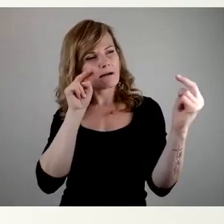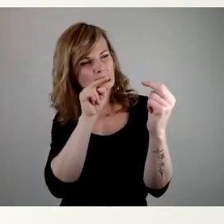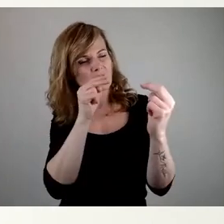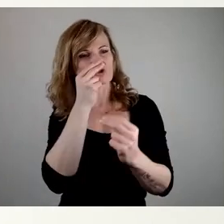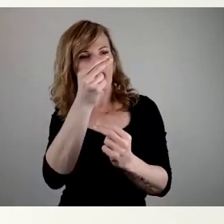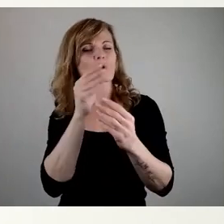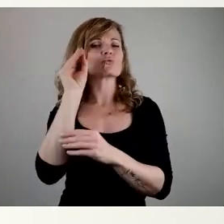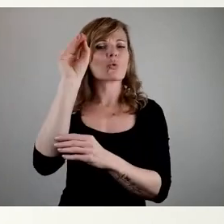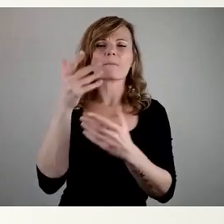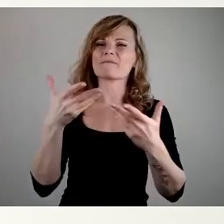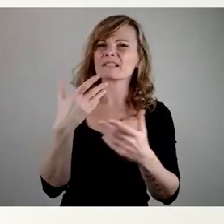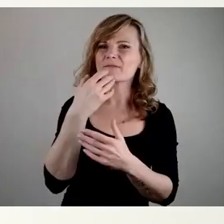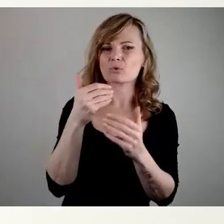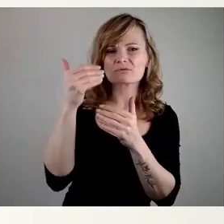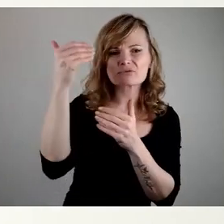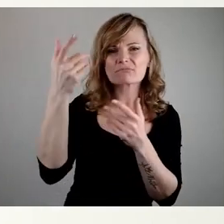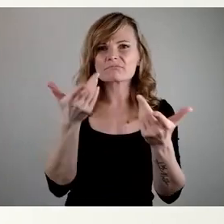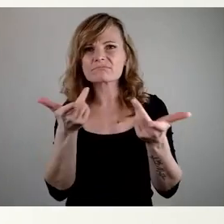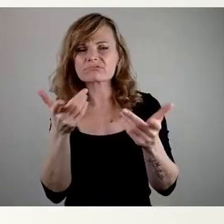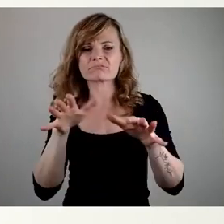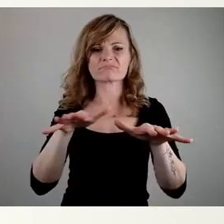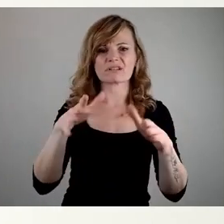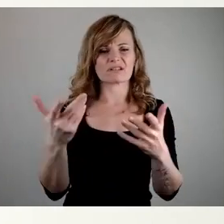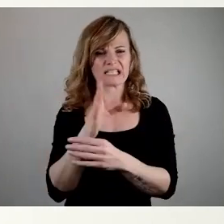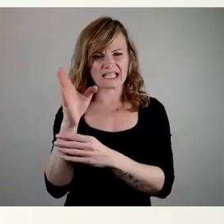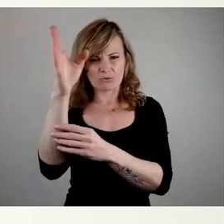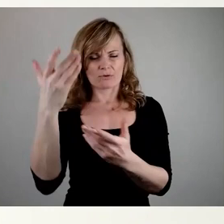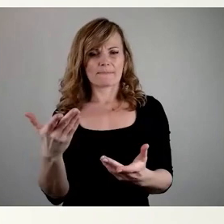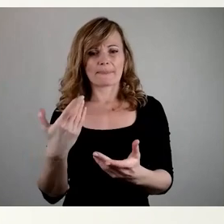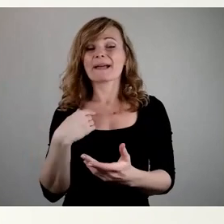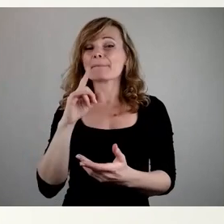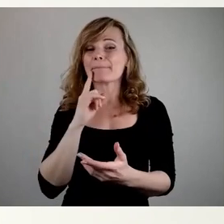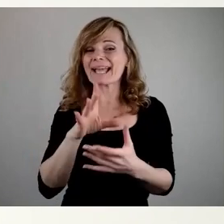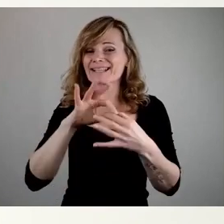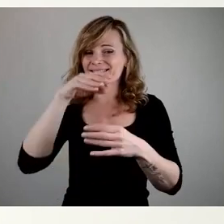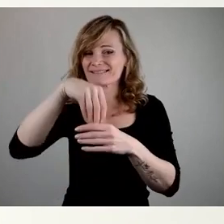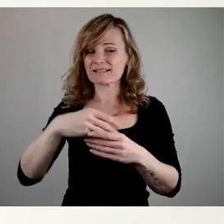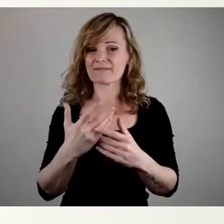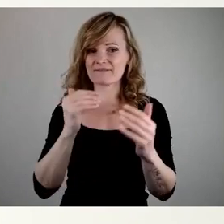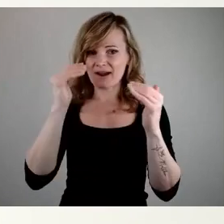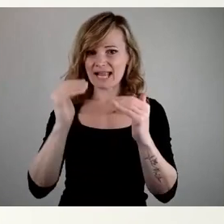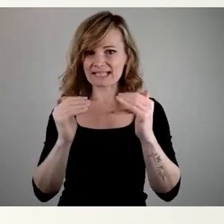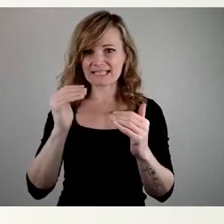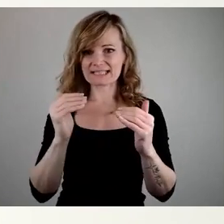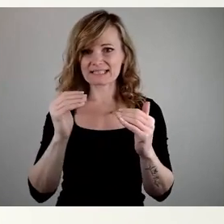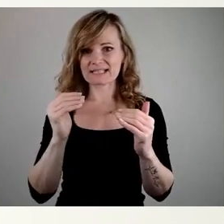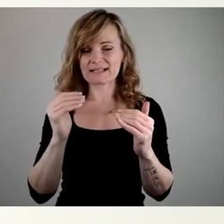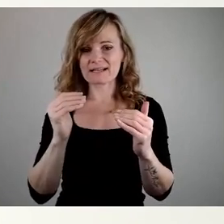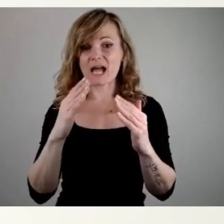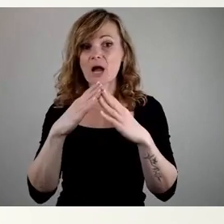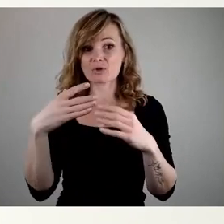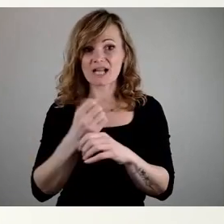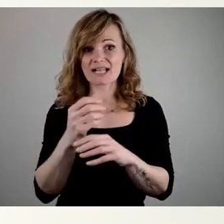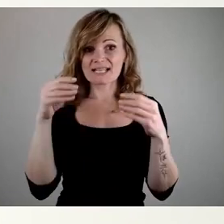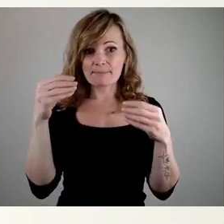Zukunft hinsteuern. Und da meine ich das ausgewogene Verhältnis von Haushaltsmitteln, die